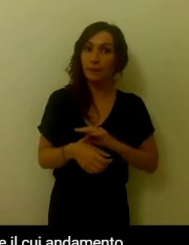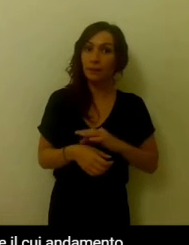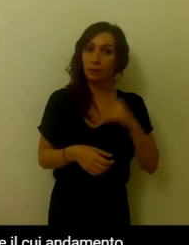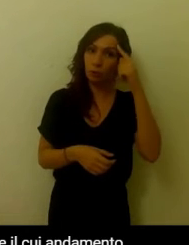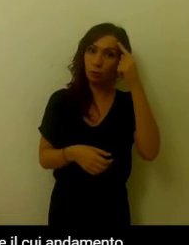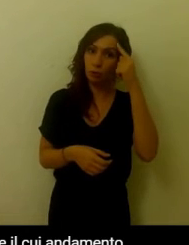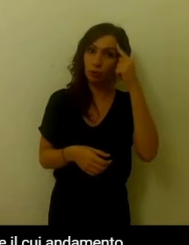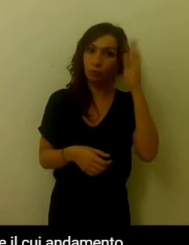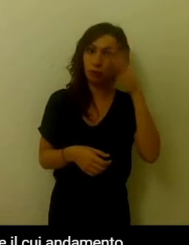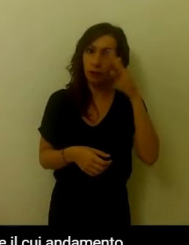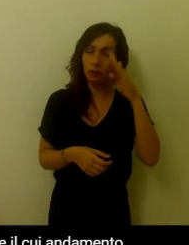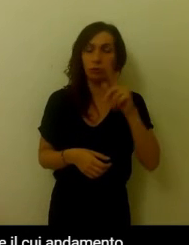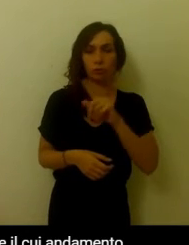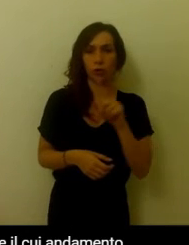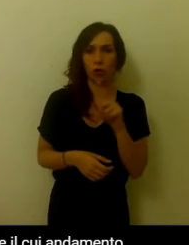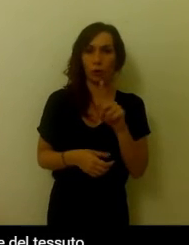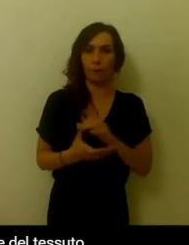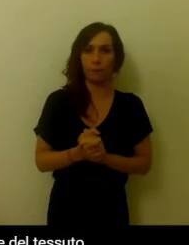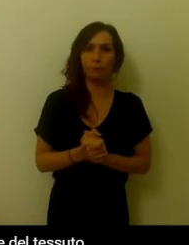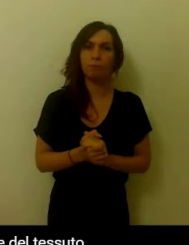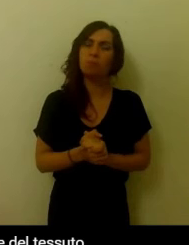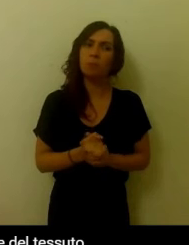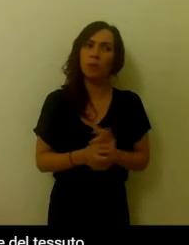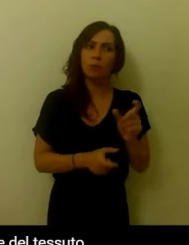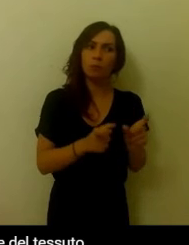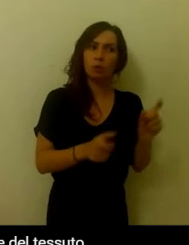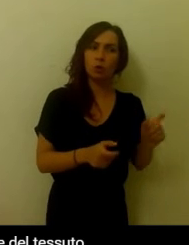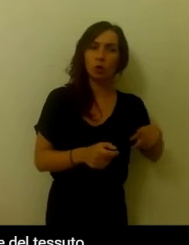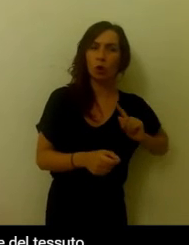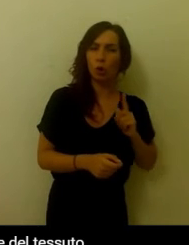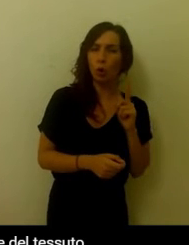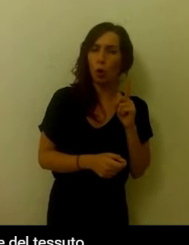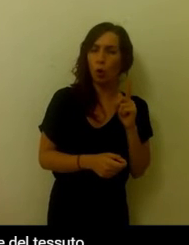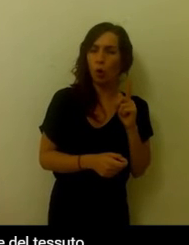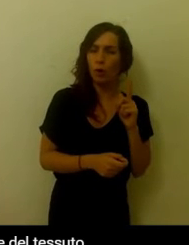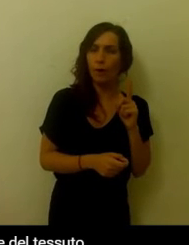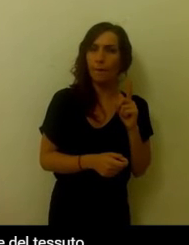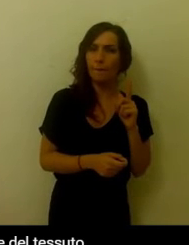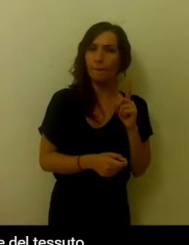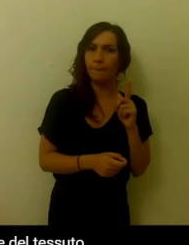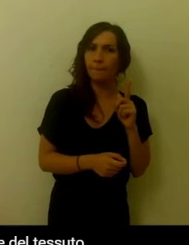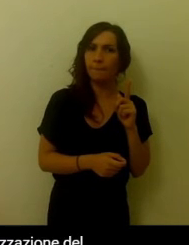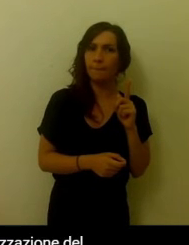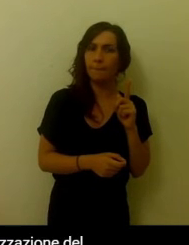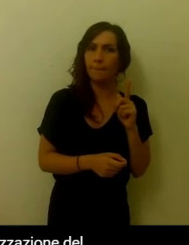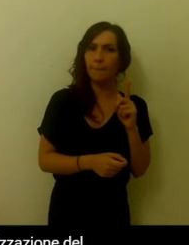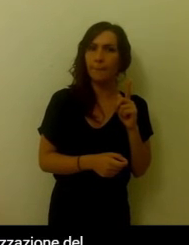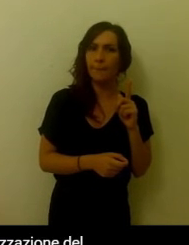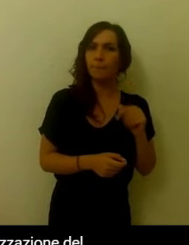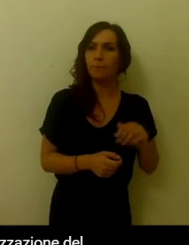andiamo a capire come mai ci sono persone in cui l'andamento del dolore non segue quello della guarigione del tessuto.